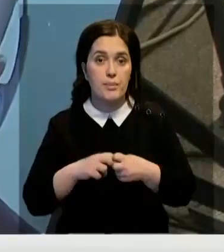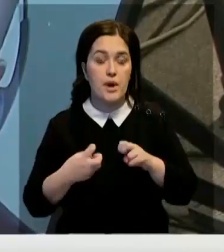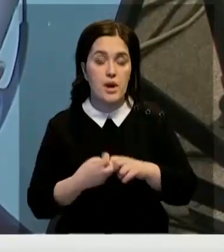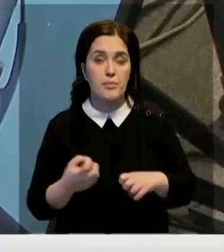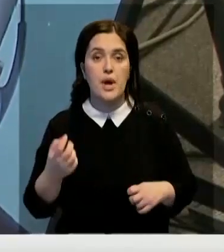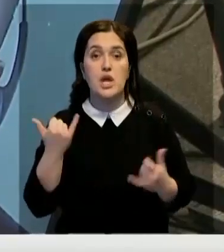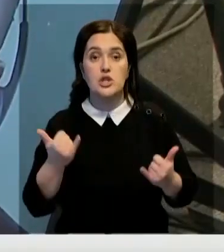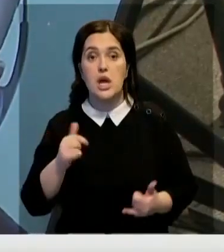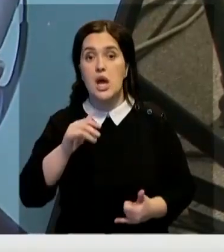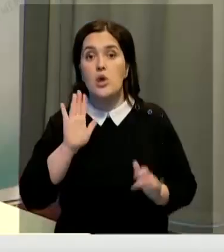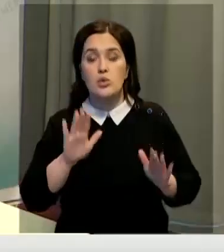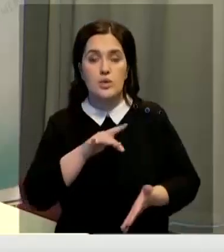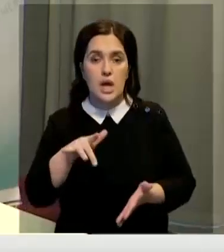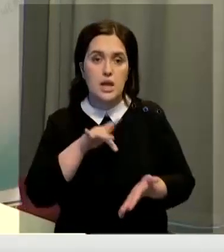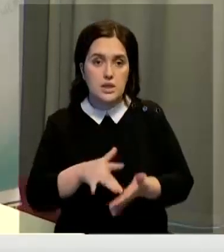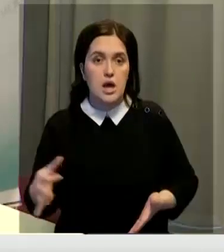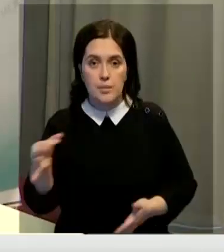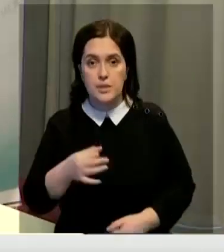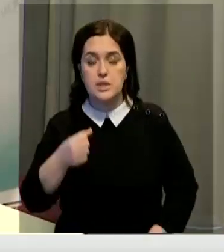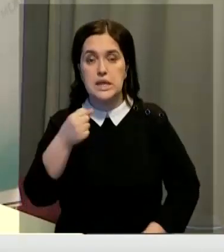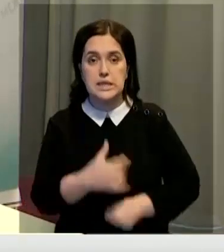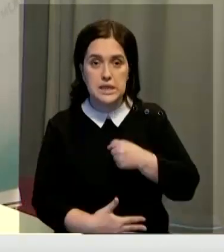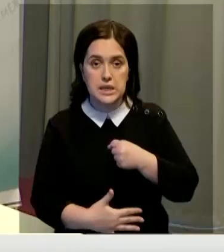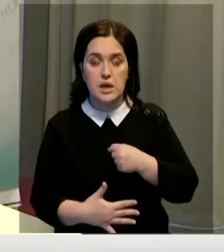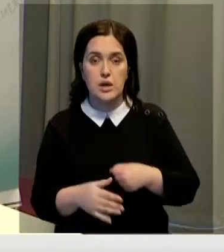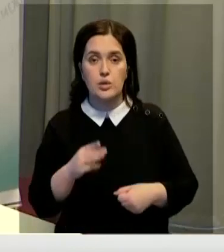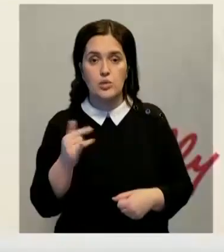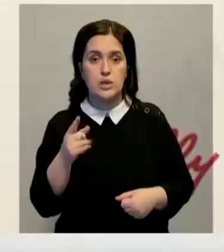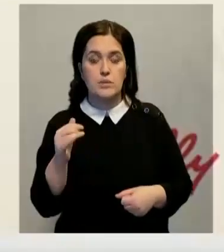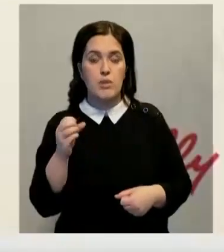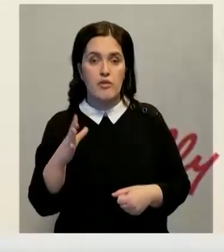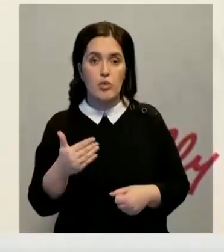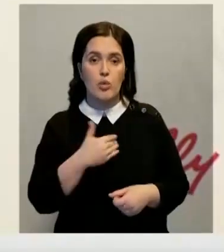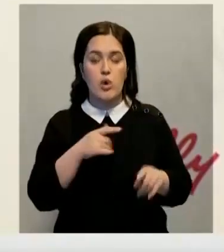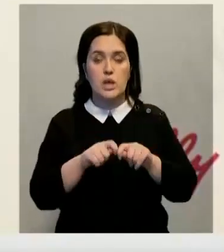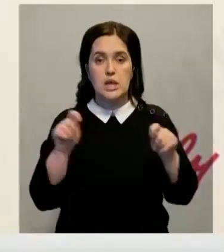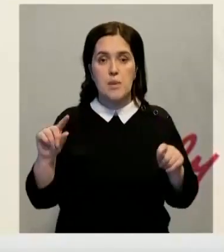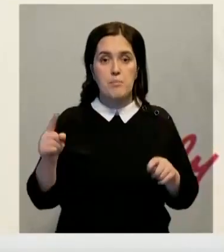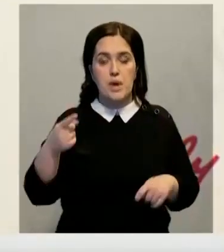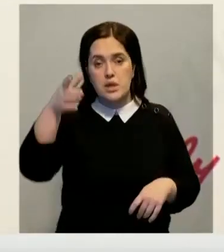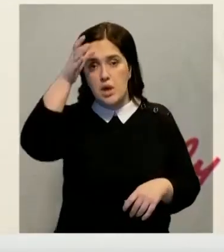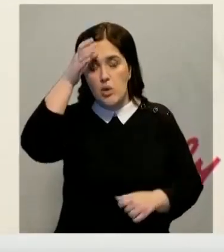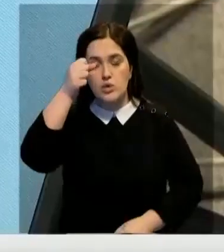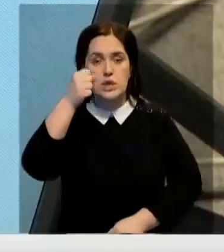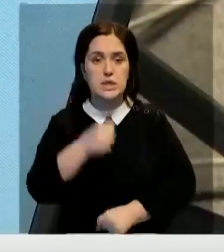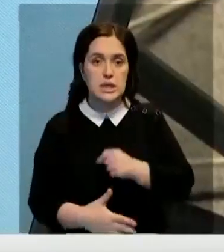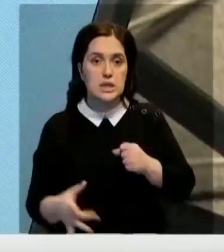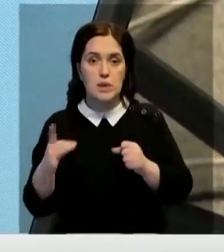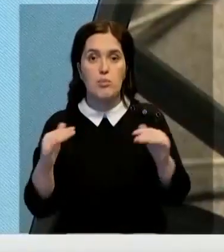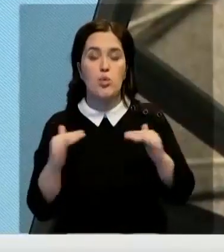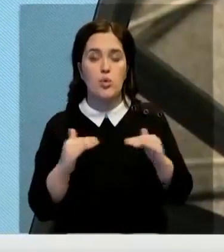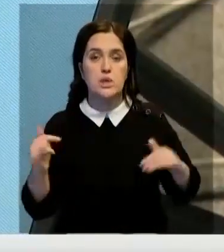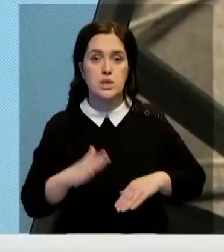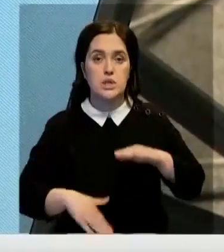Казахстане функционируют лишь городские и областные центры. Каламжан Тугизбаев намерен создать первый научный центр республиканского уровня. И